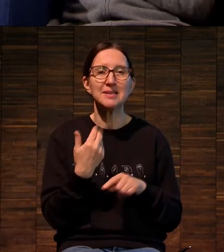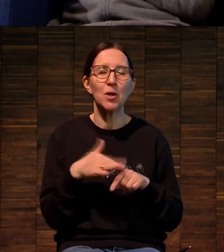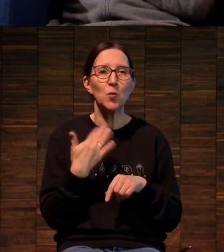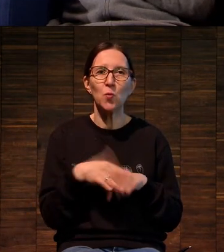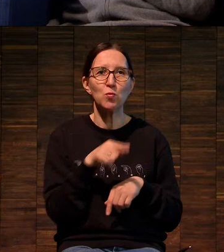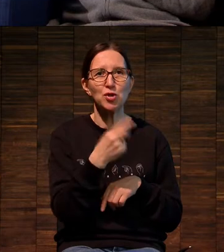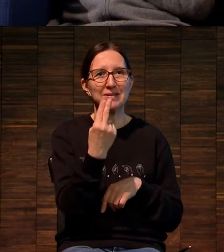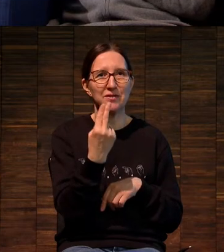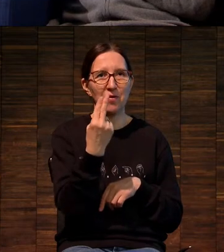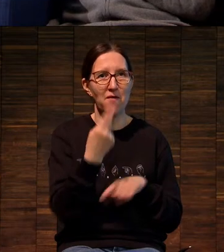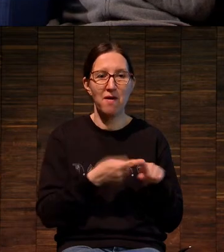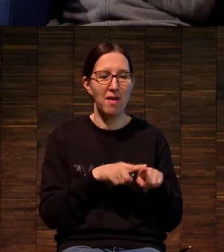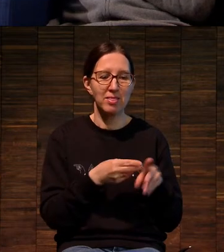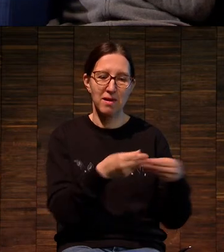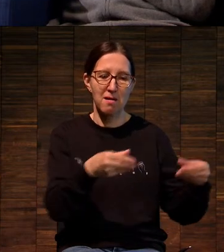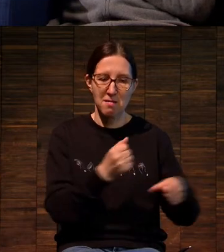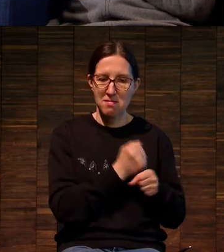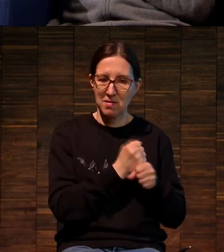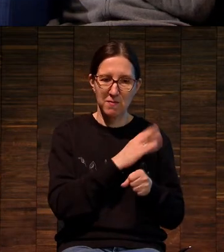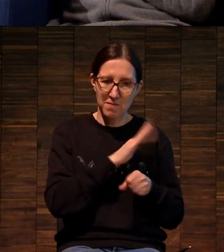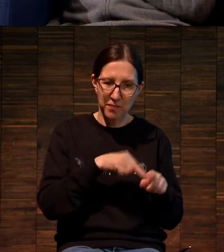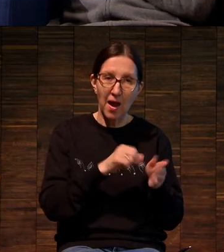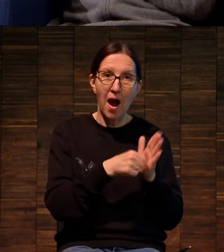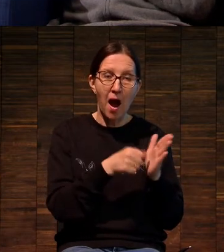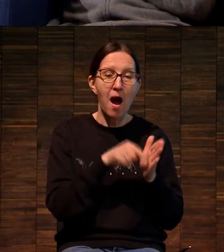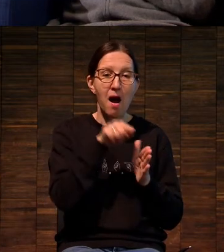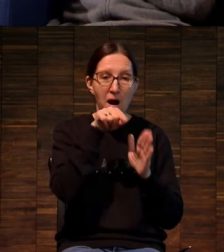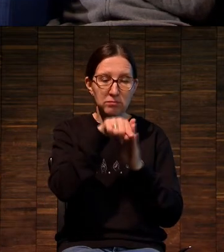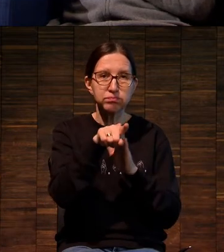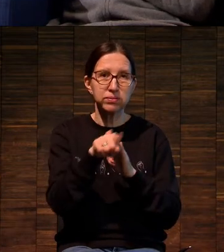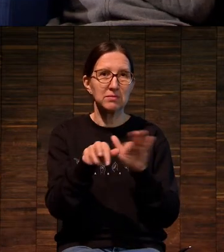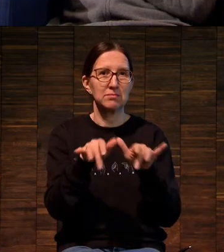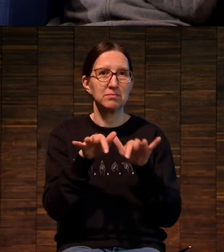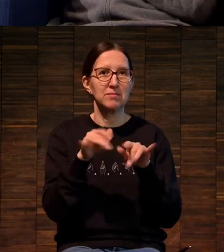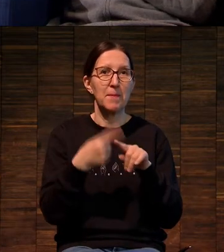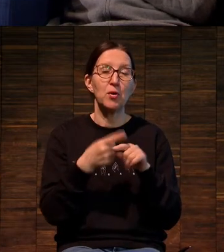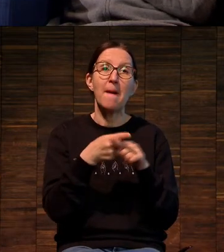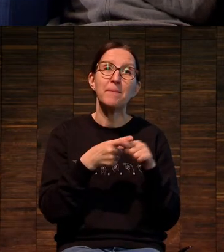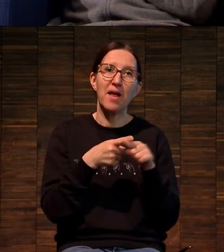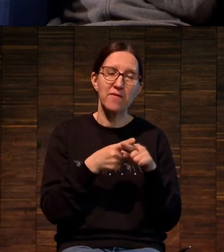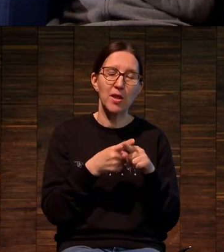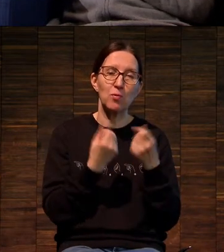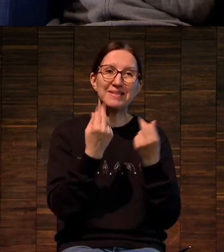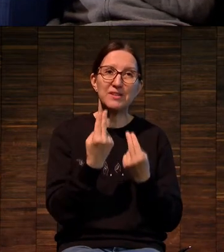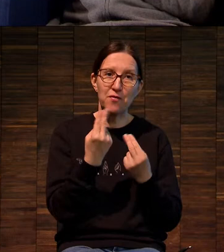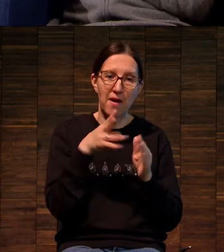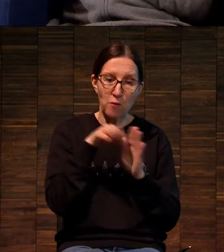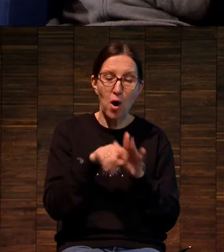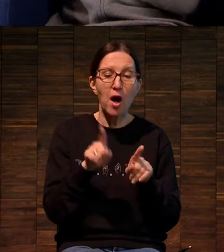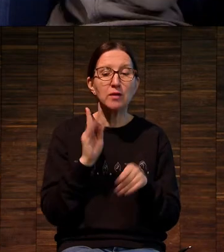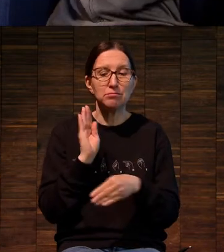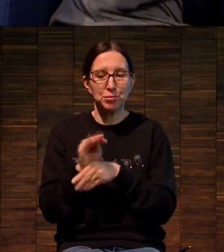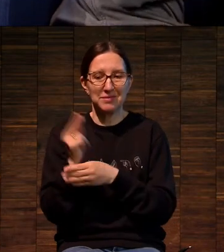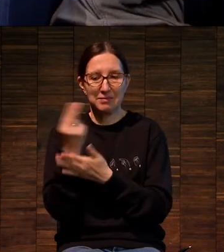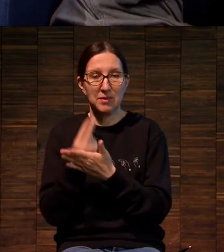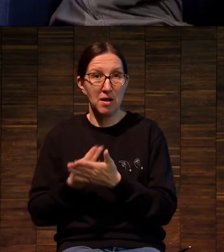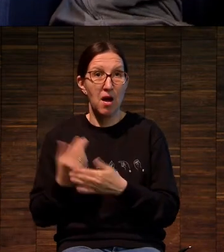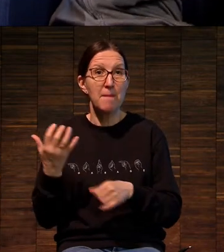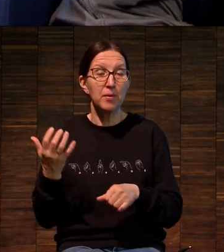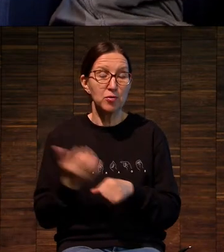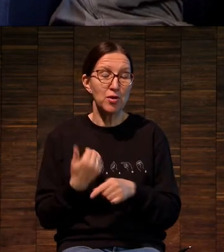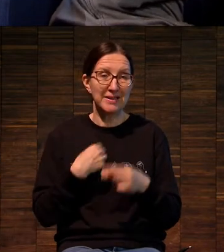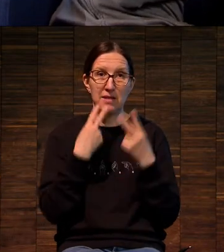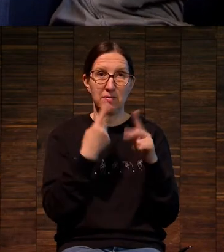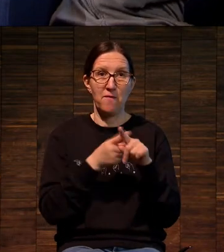цифровой или, скажем, конвергентной, наполовину цифровой, наполовину материальной. Он что-то рисовал. То есть вот эти вот элементы,